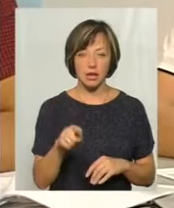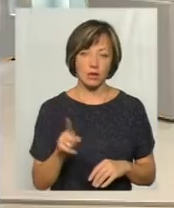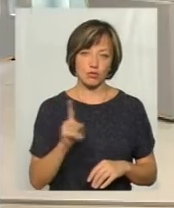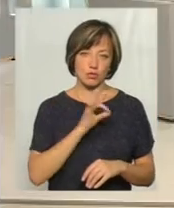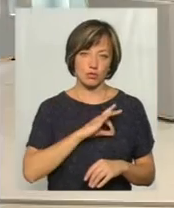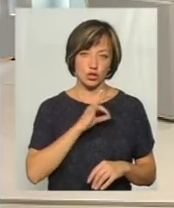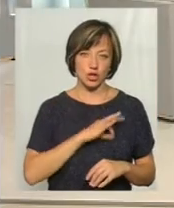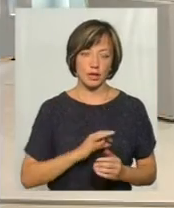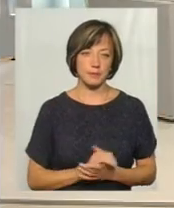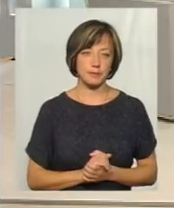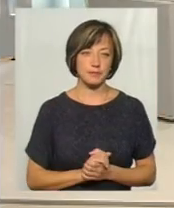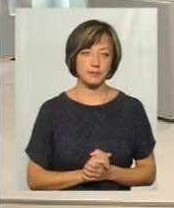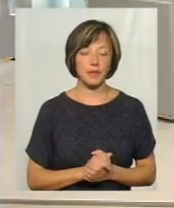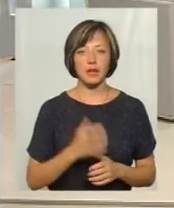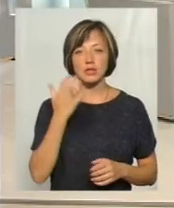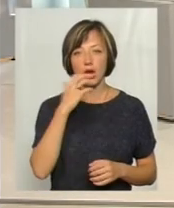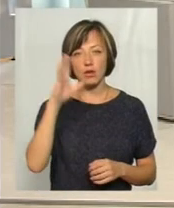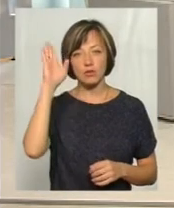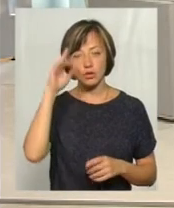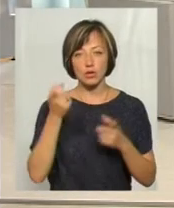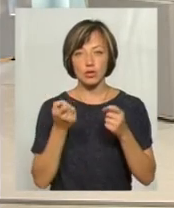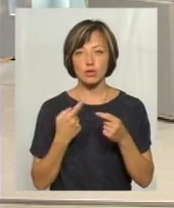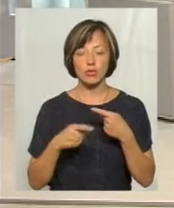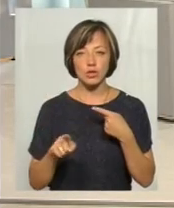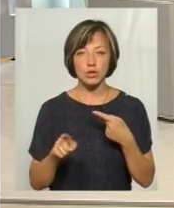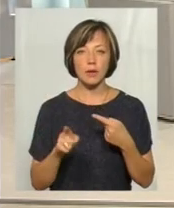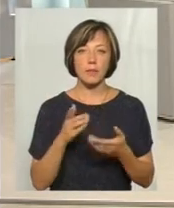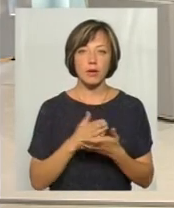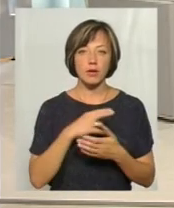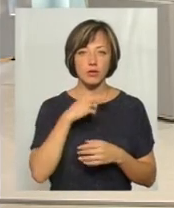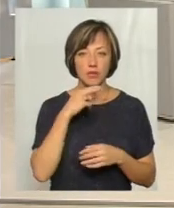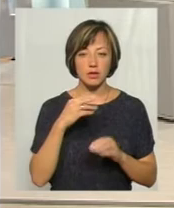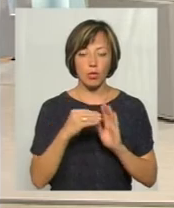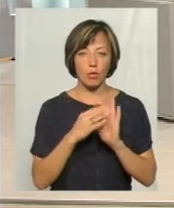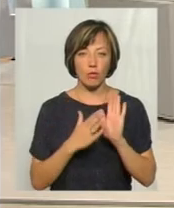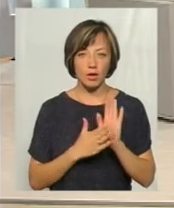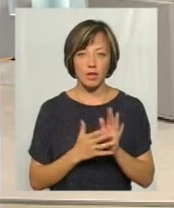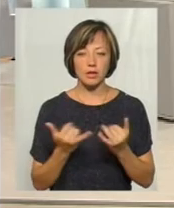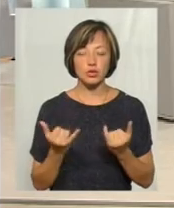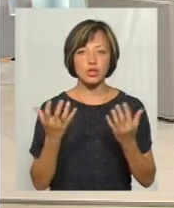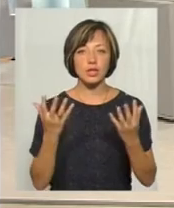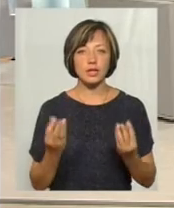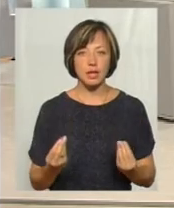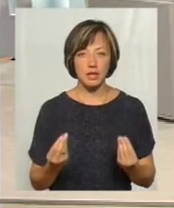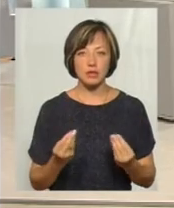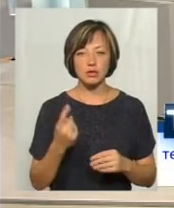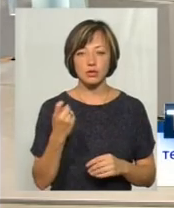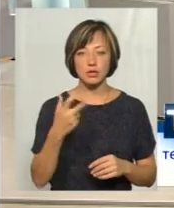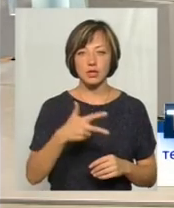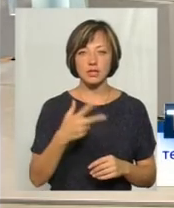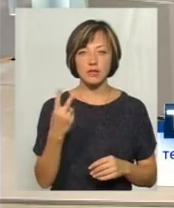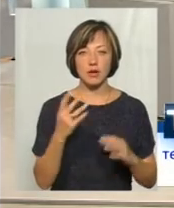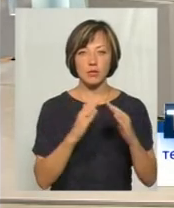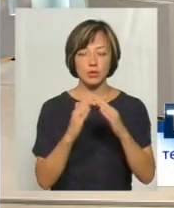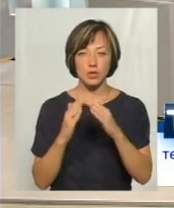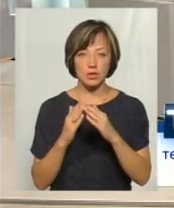спожили. З гарячою водою трішки по-іншому, маю на увазі перш по обліку, тому що на сьогоднішній день з 132 будинків,